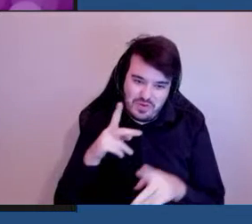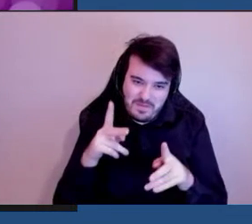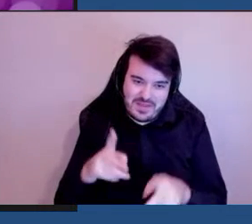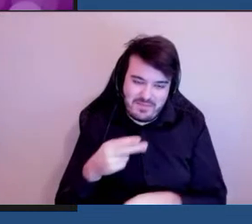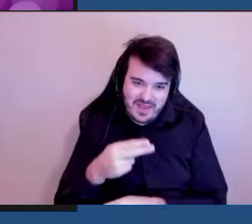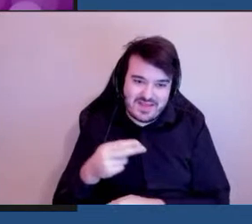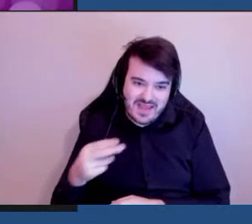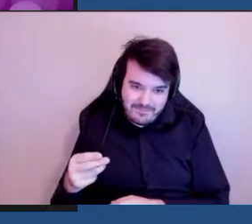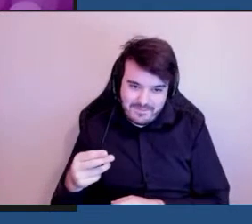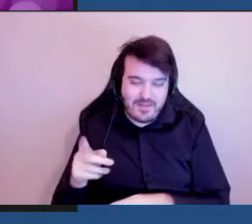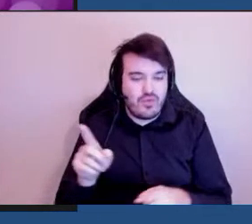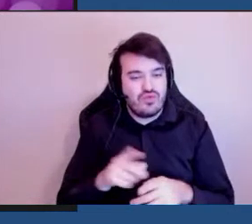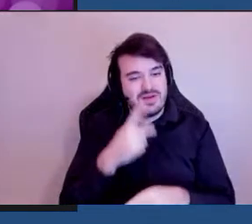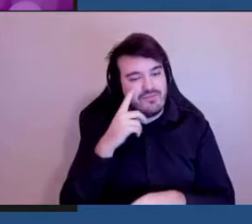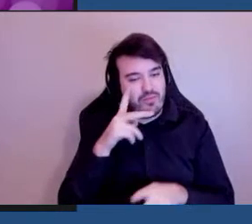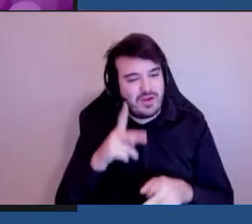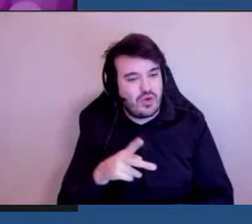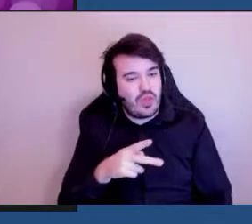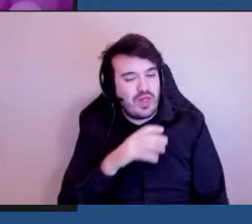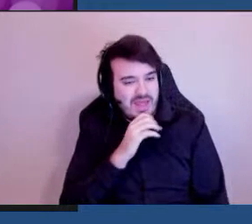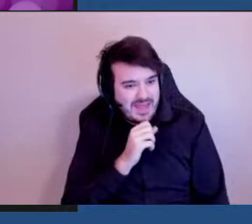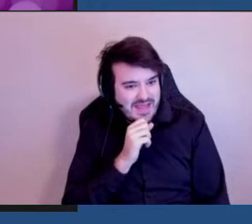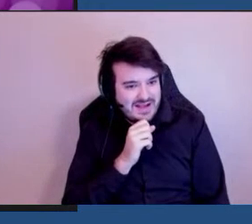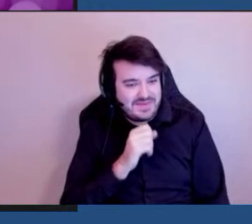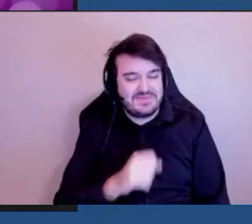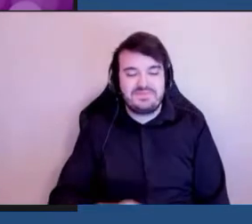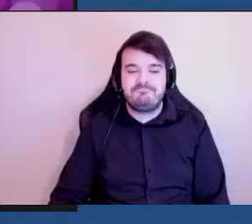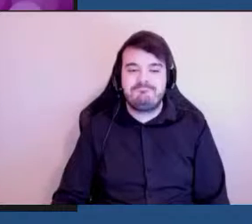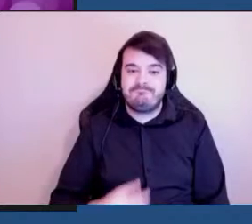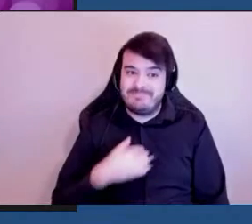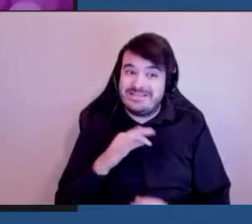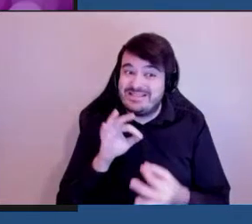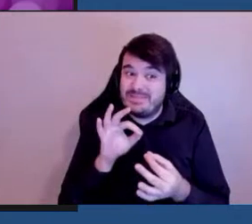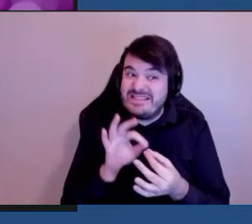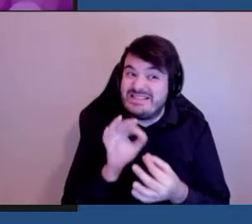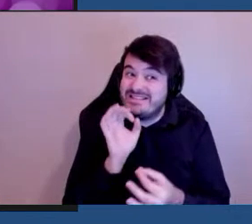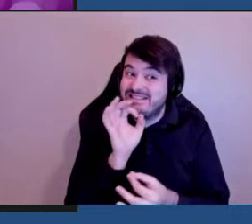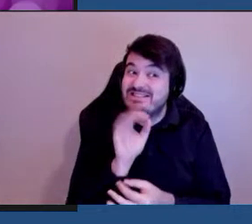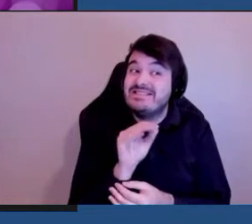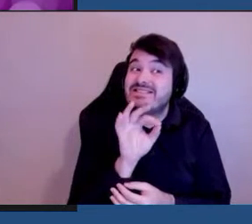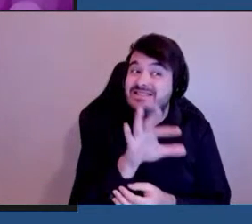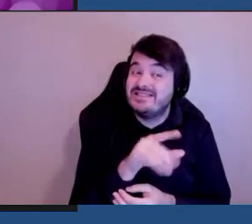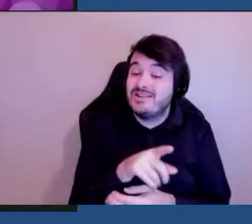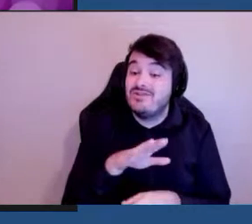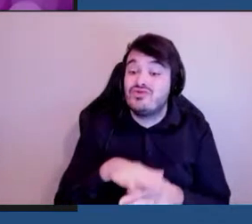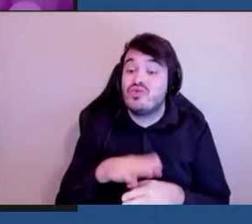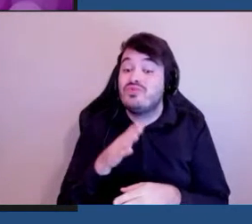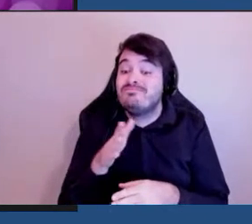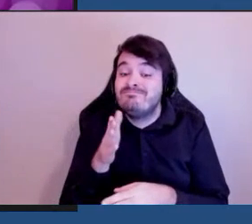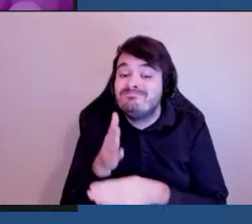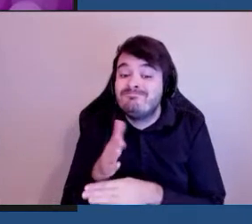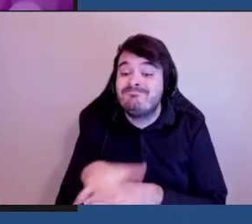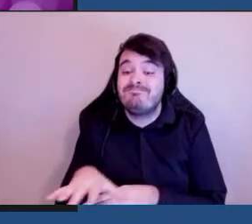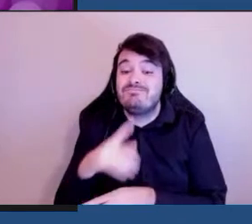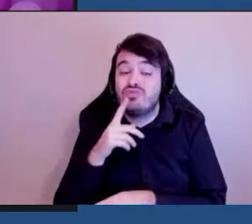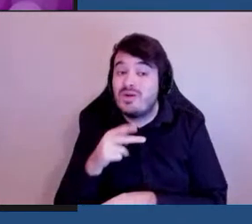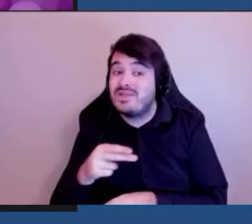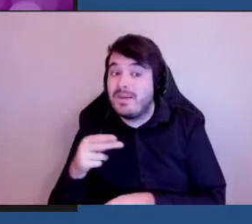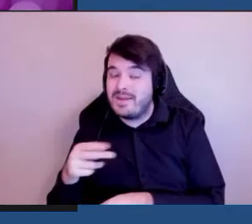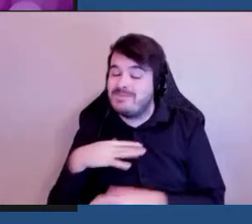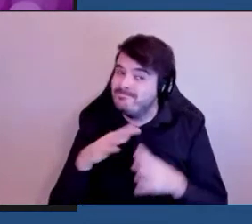handicapés et pour les aînés. Nous avons précisé que les besoins en matière d'accessibilité des handicapés et